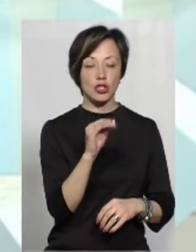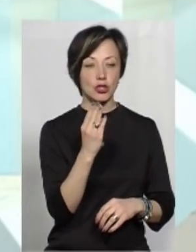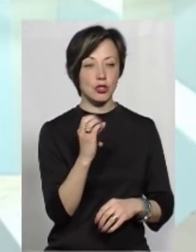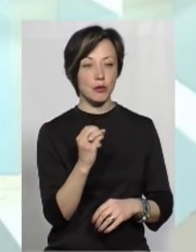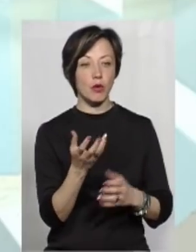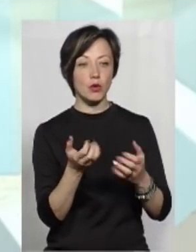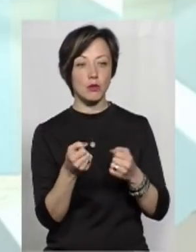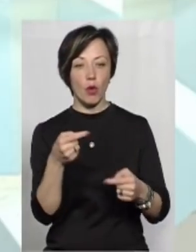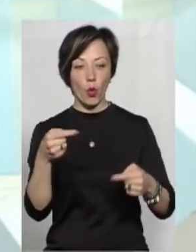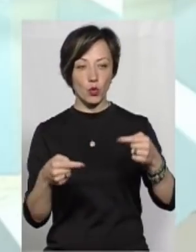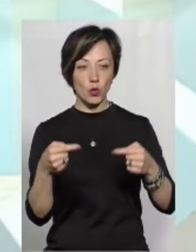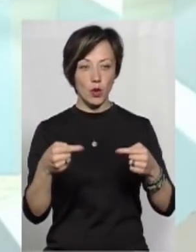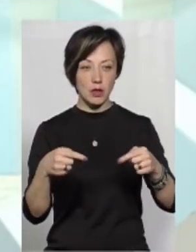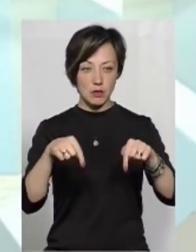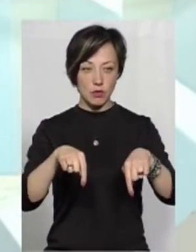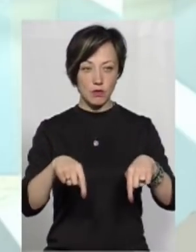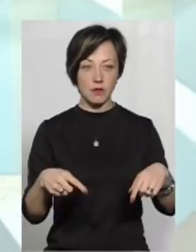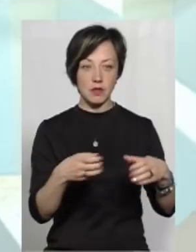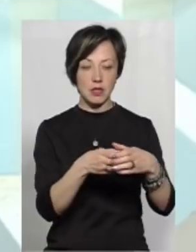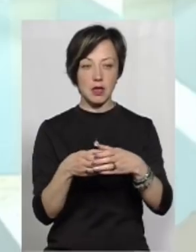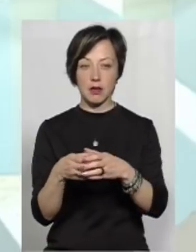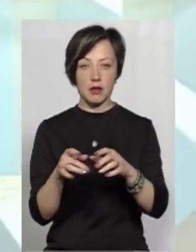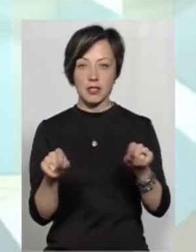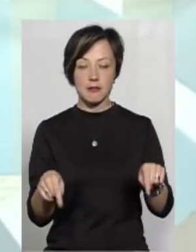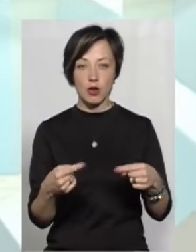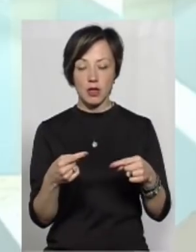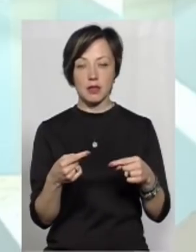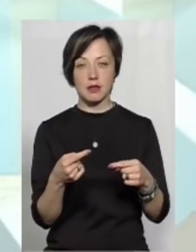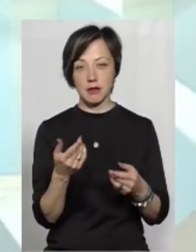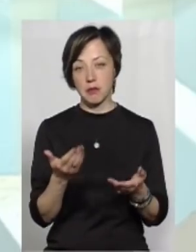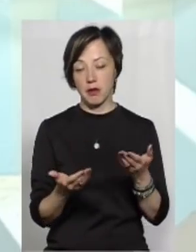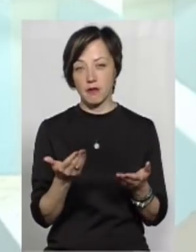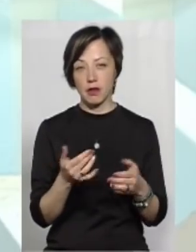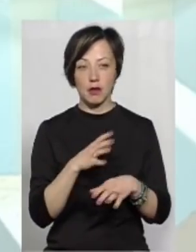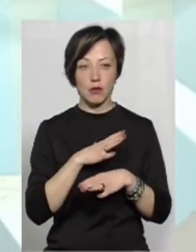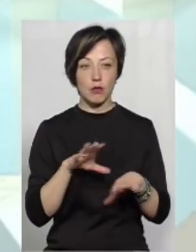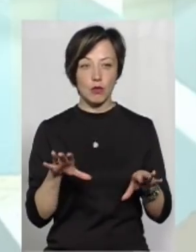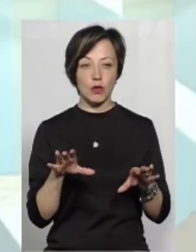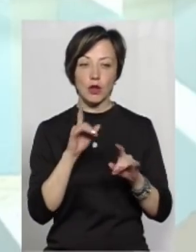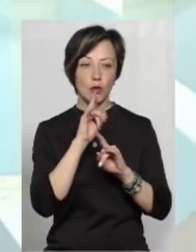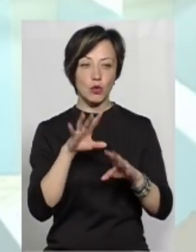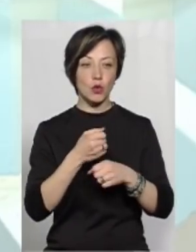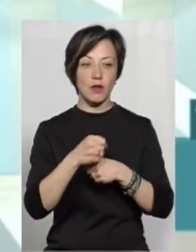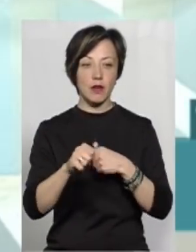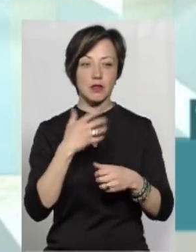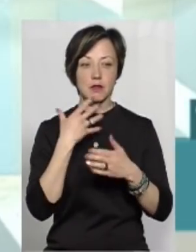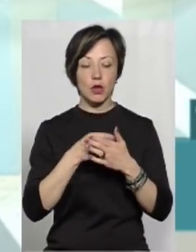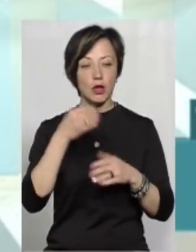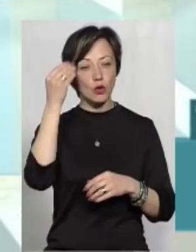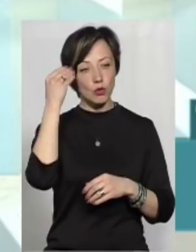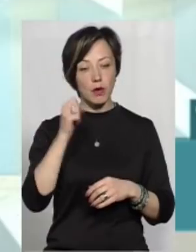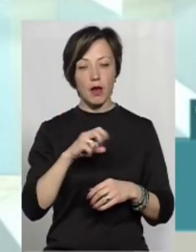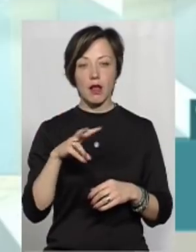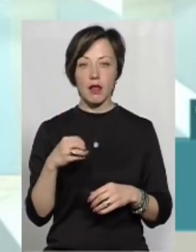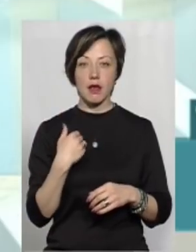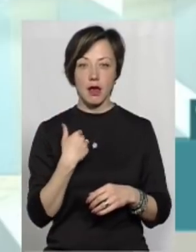отримуємо конкуренцію всередині, тому вони, напевно, і не створилися. Не буду нав'язувати своєї думки,